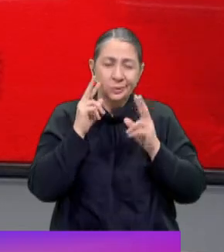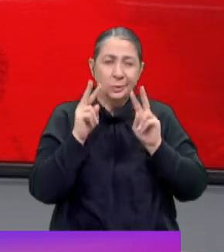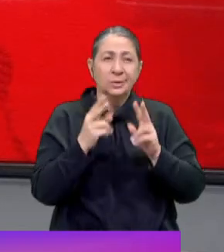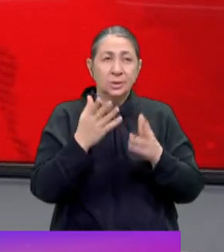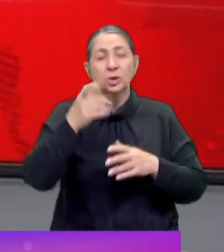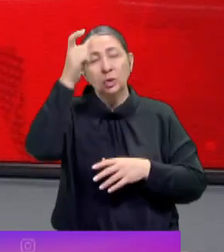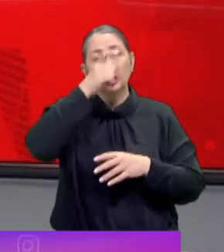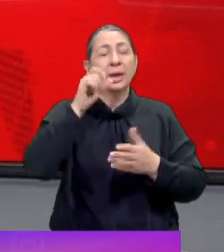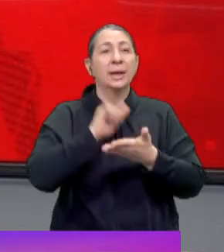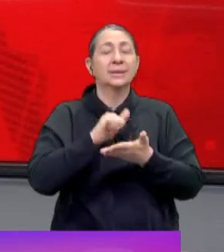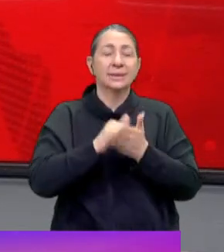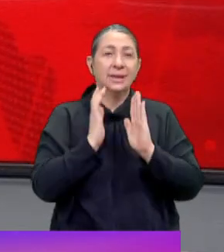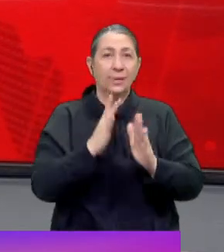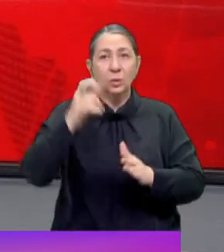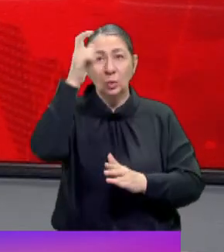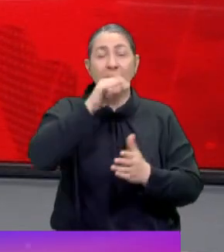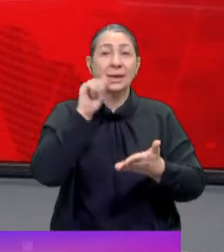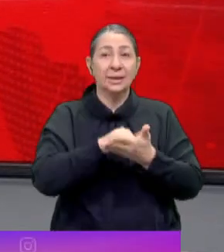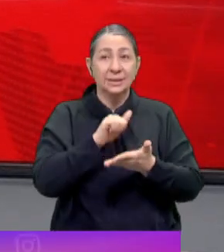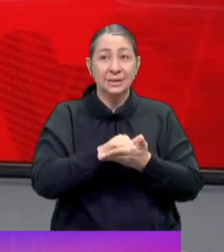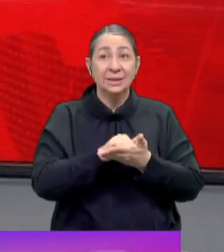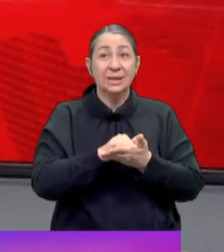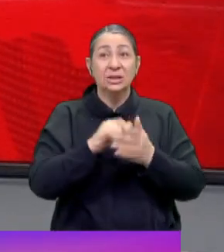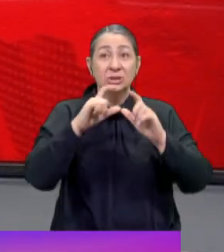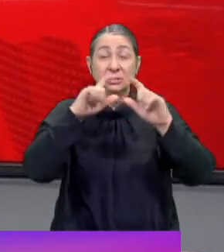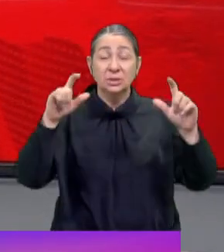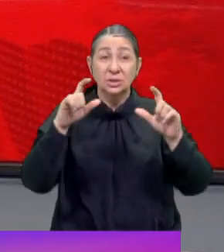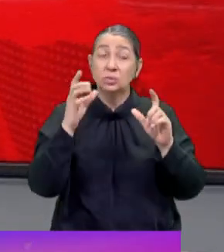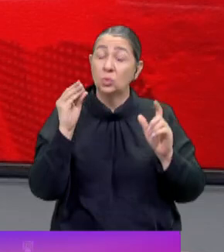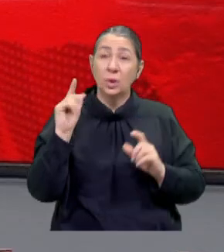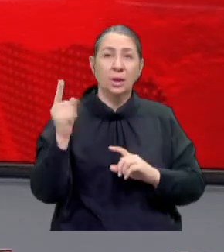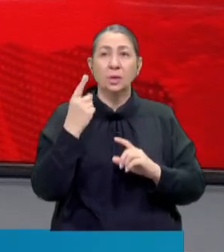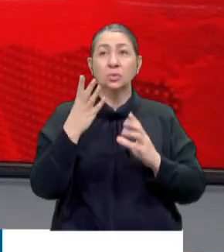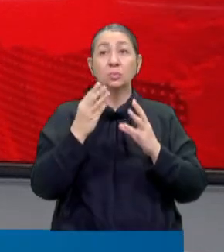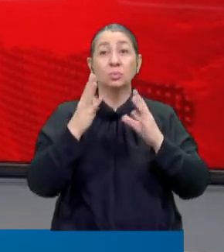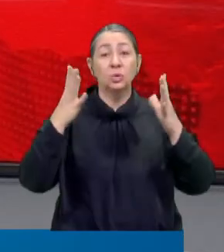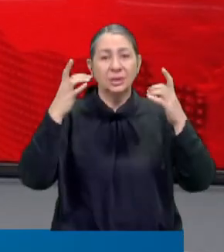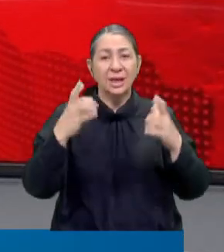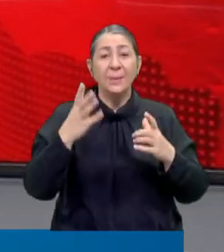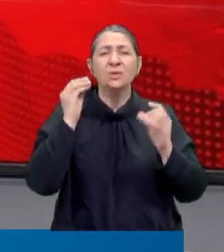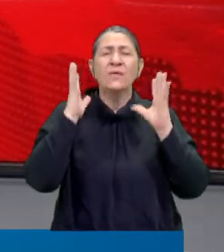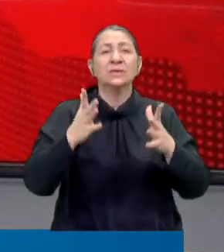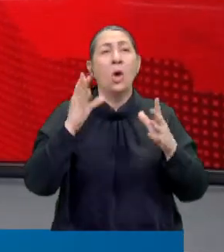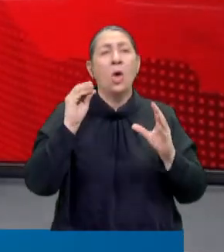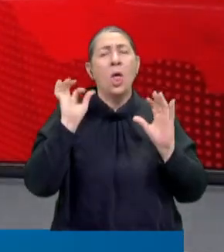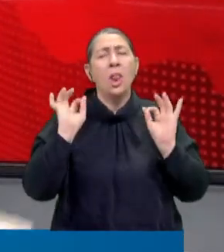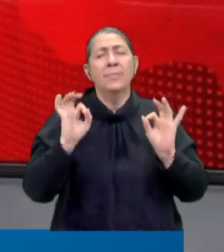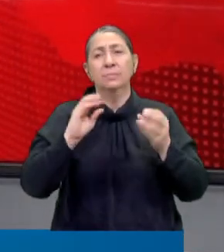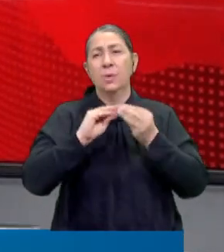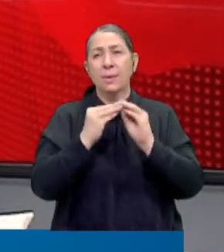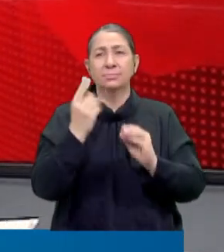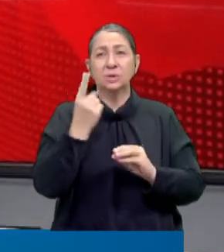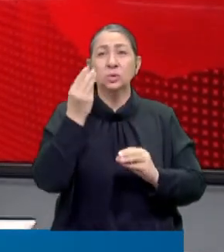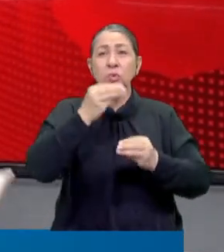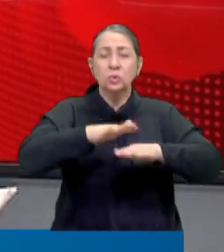Türkiye Gazetesi'yle devam ediyoruz. Türkiye Gazetesi'nin manşette çarpıcı ve büyük kentlerin aslında pek çok yerin önemli sorunlarından bir